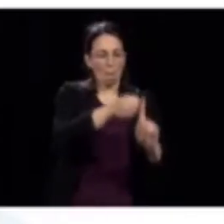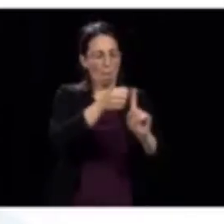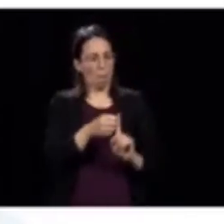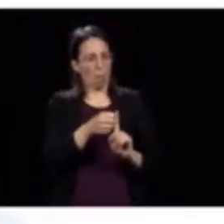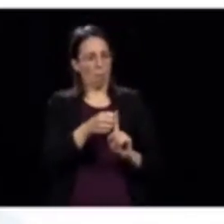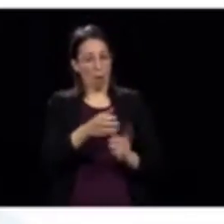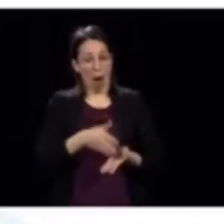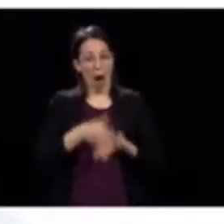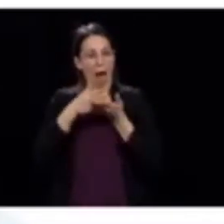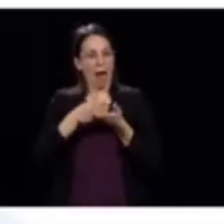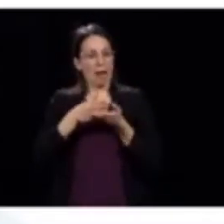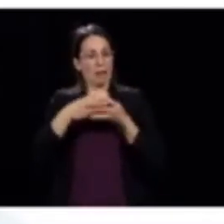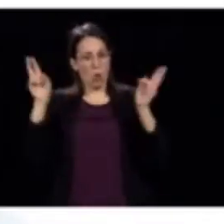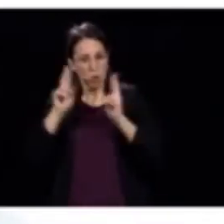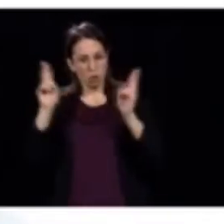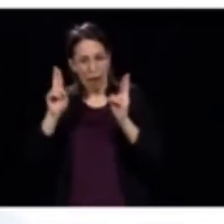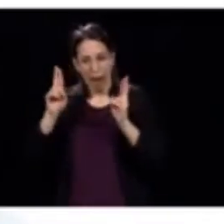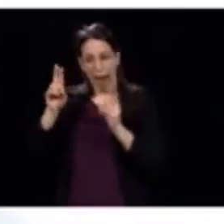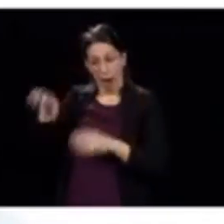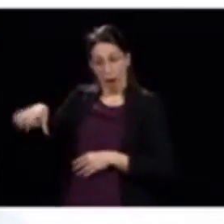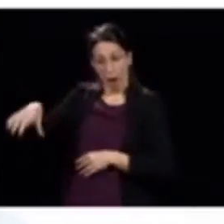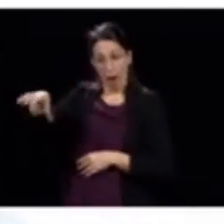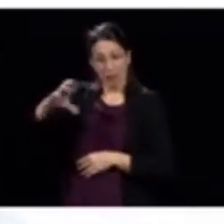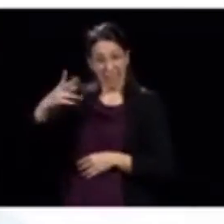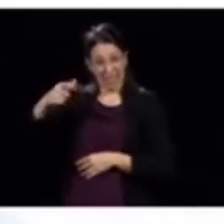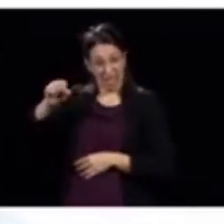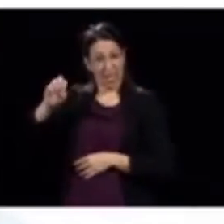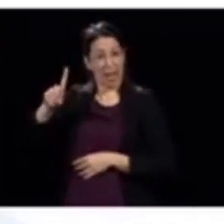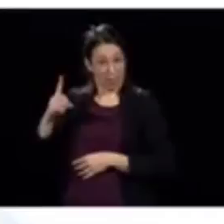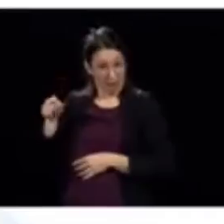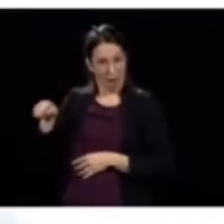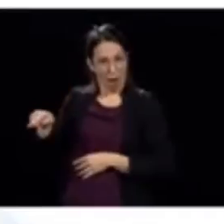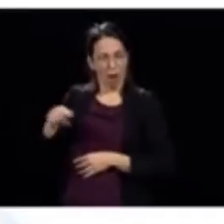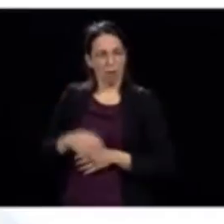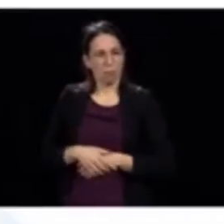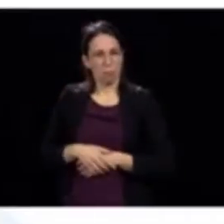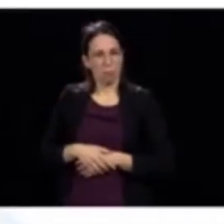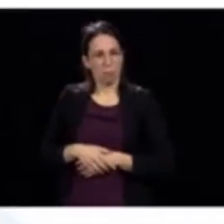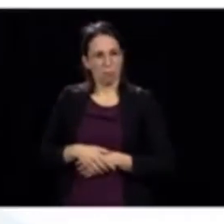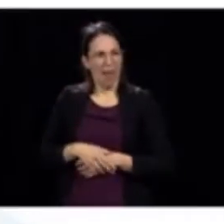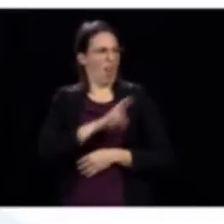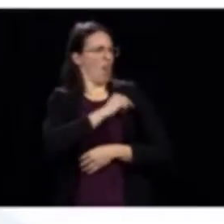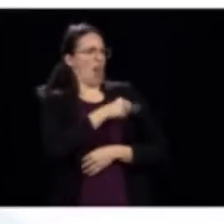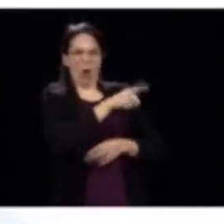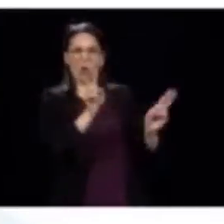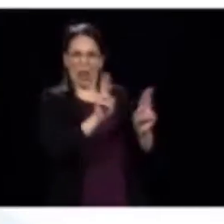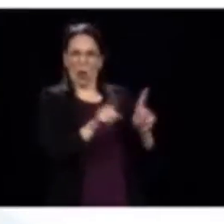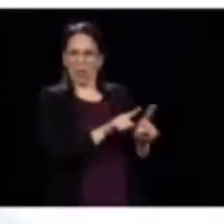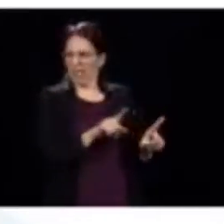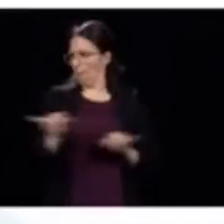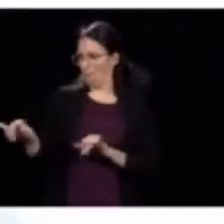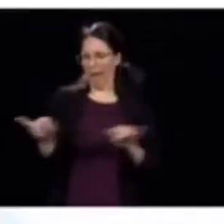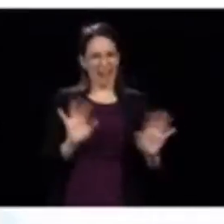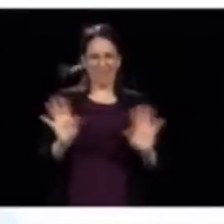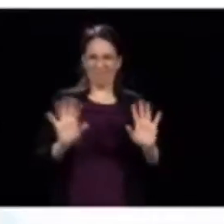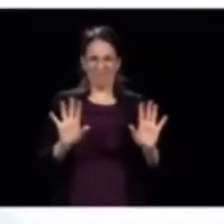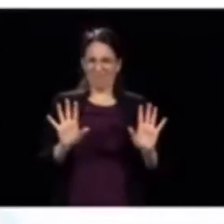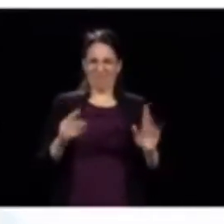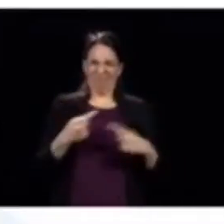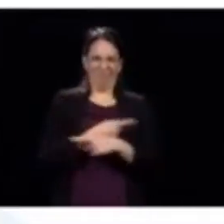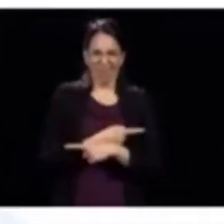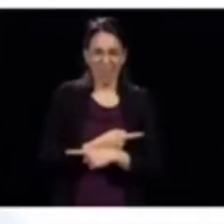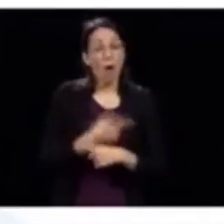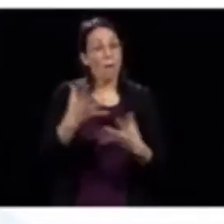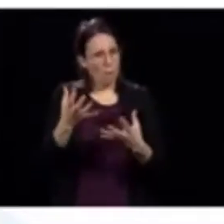aider à régler une situation urgente dans les CHSLD en créant un problème urgent dans les hôpitaux, là. Ce qu'on essaie de